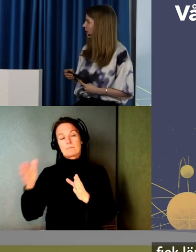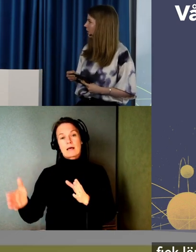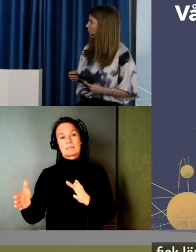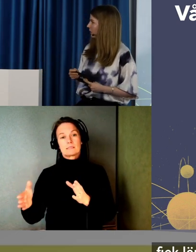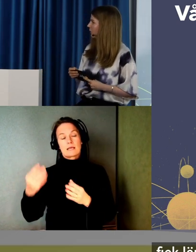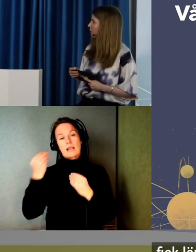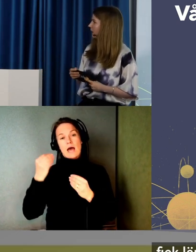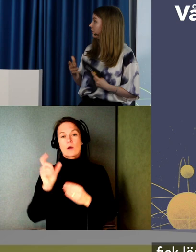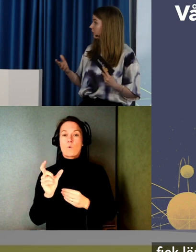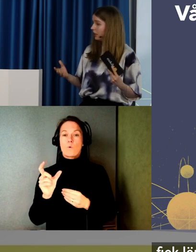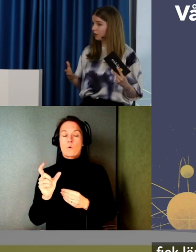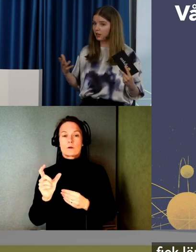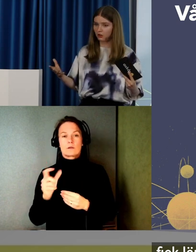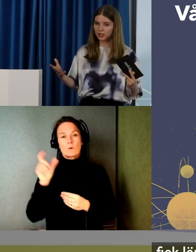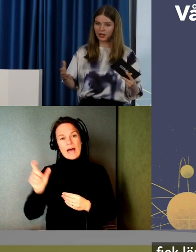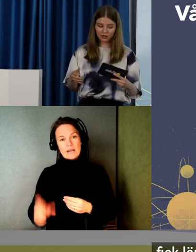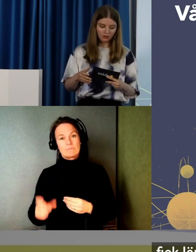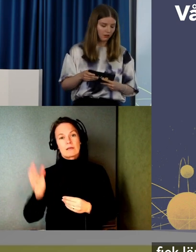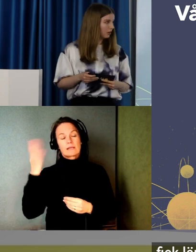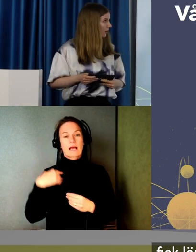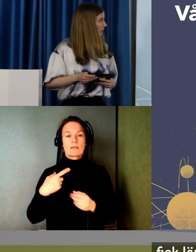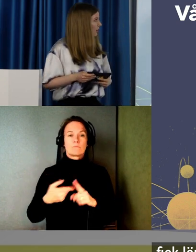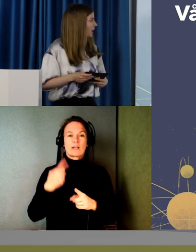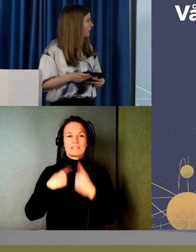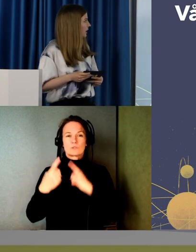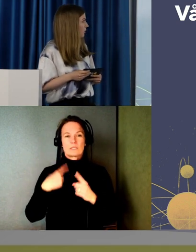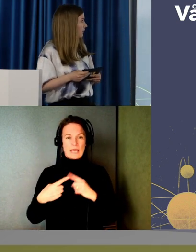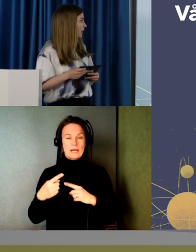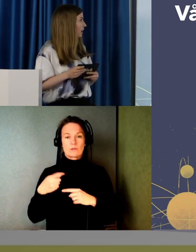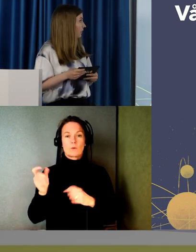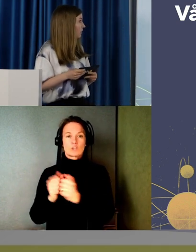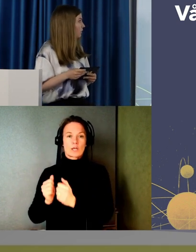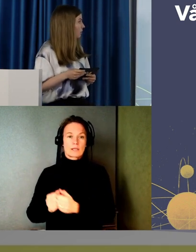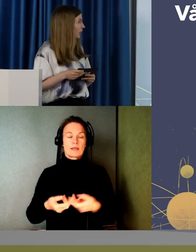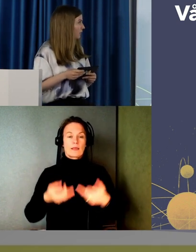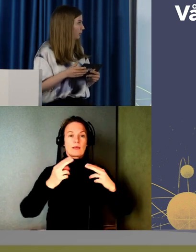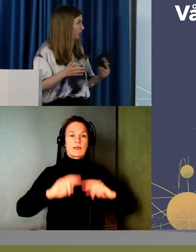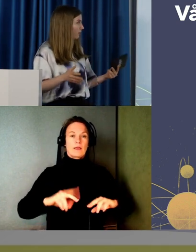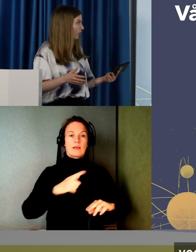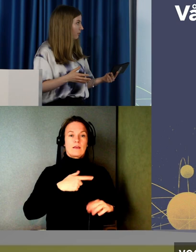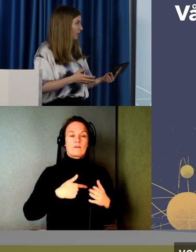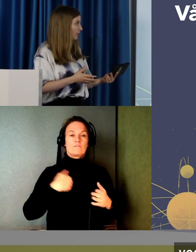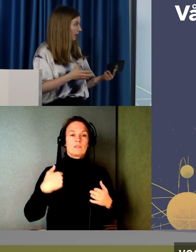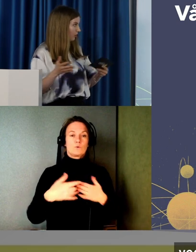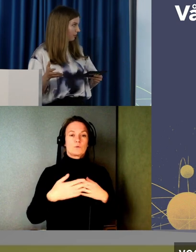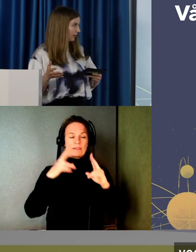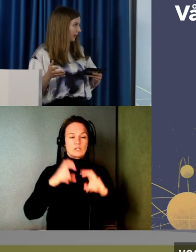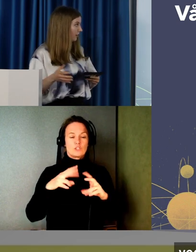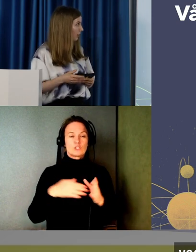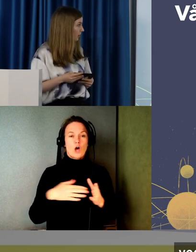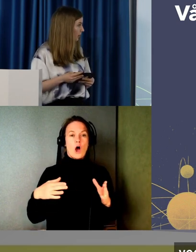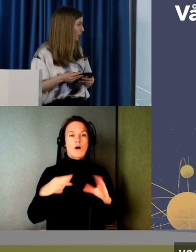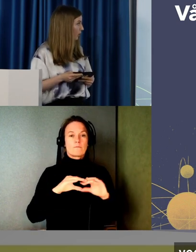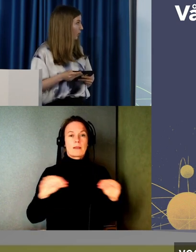termer. Så man ska kunna börja diskutera de här sakerna. Efter det gjorde vi en analys av plattformen. Vad som finns i den. Vad som